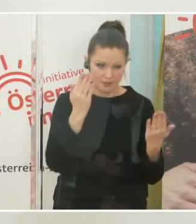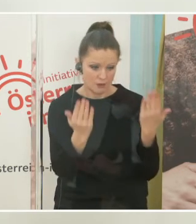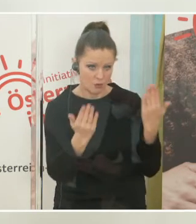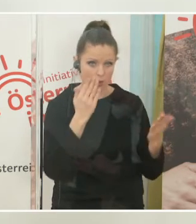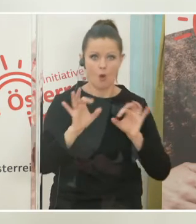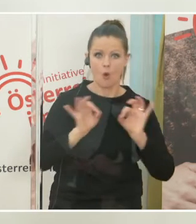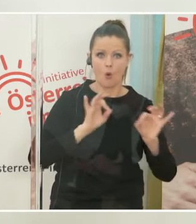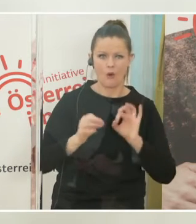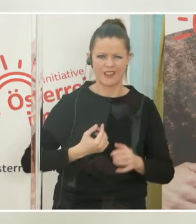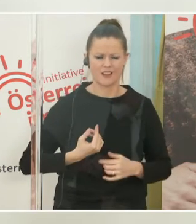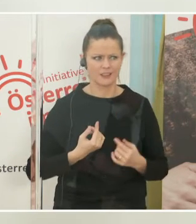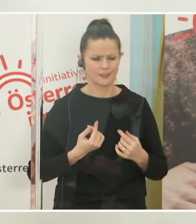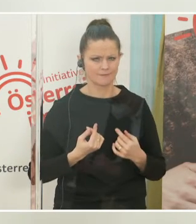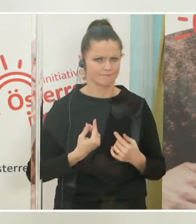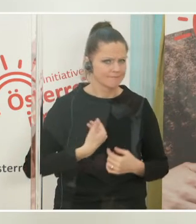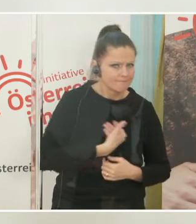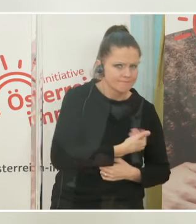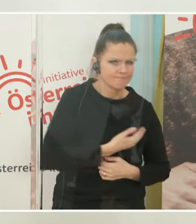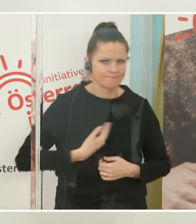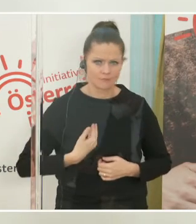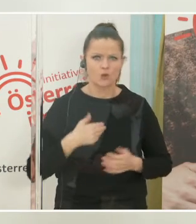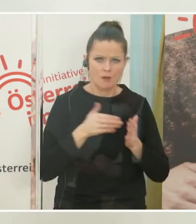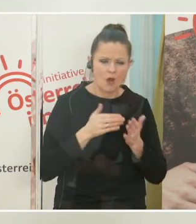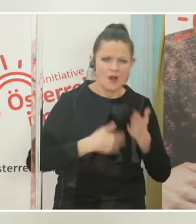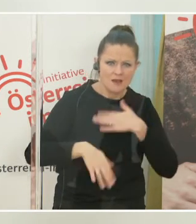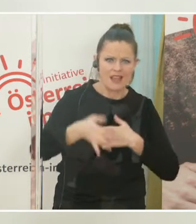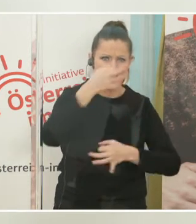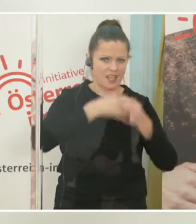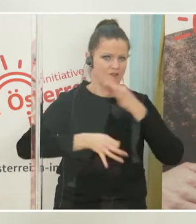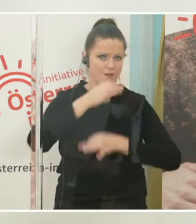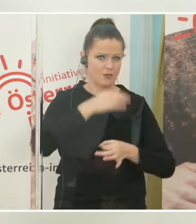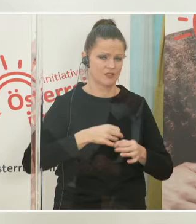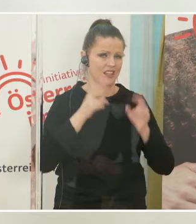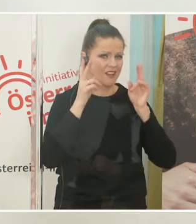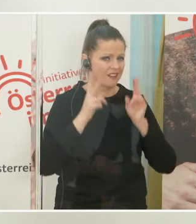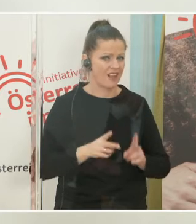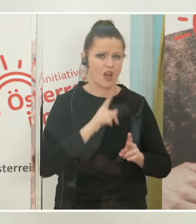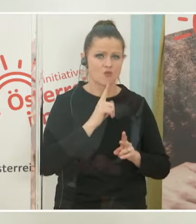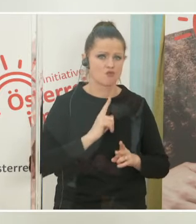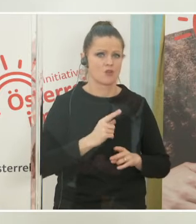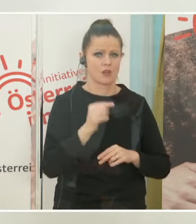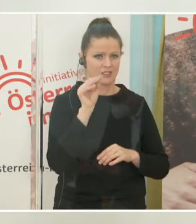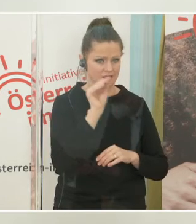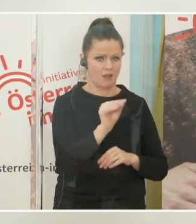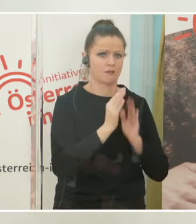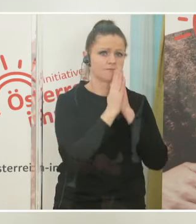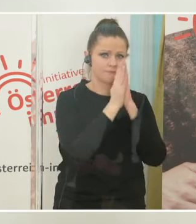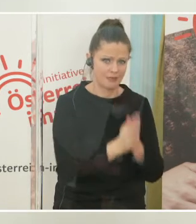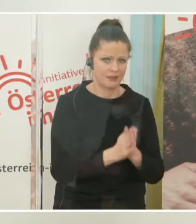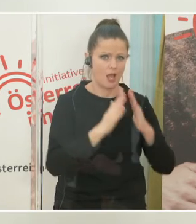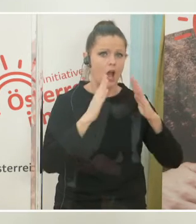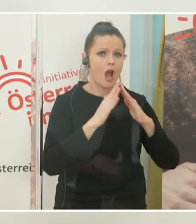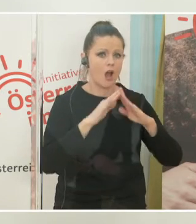Zweifeln oder wenn Sie einfach mehr Informationen brauchen, ich kann Ihnen nur raten, suchen Sie das Gespräch mit Ihrer